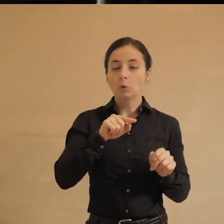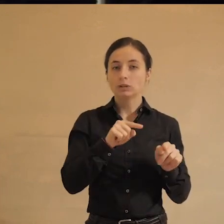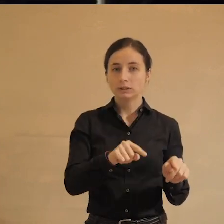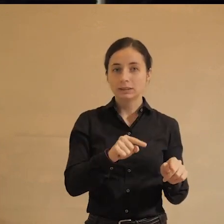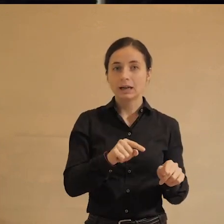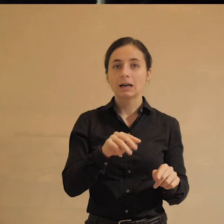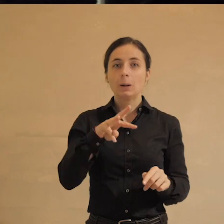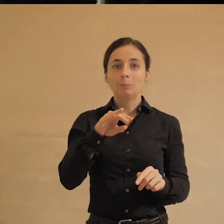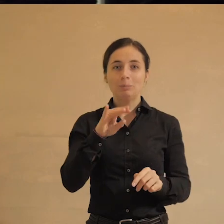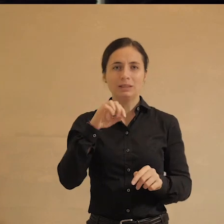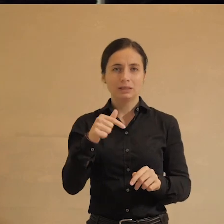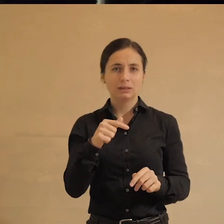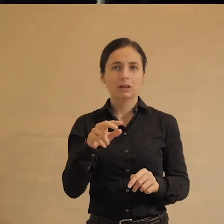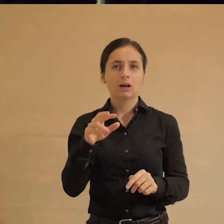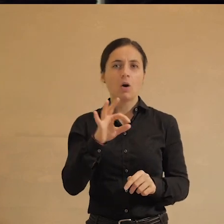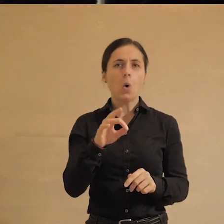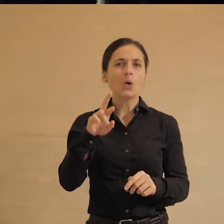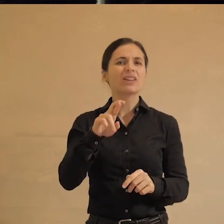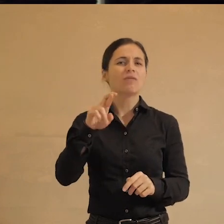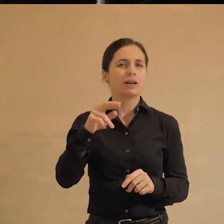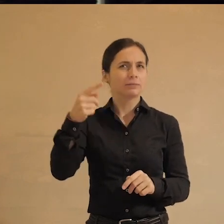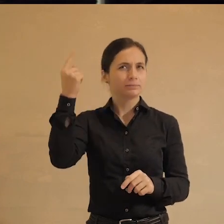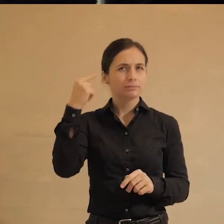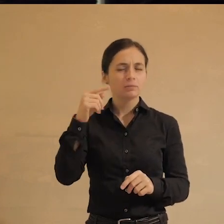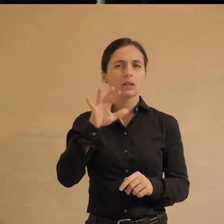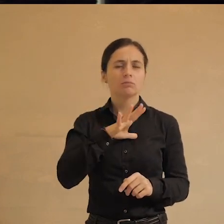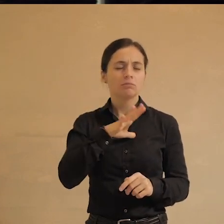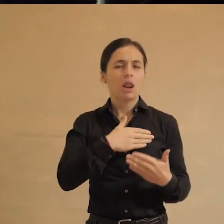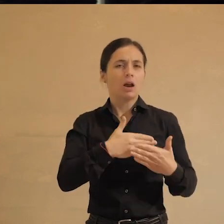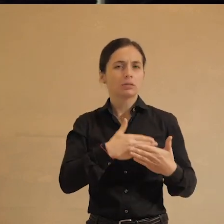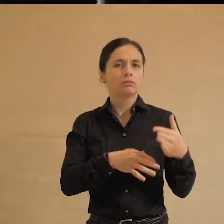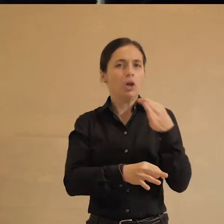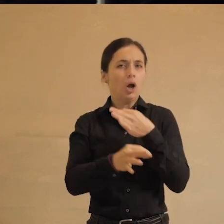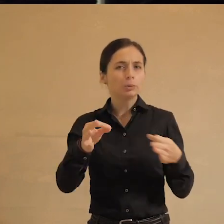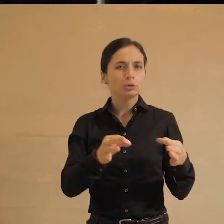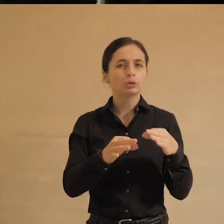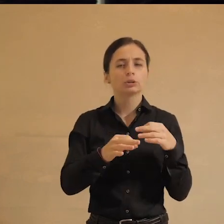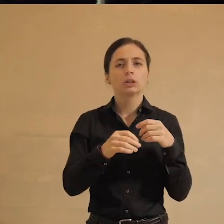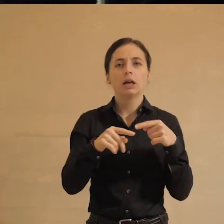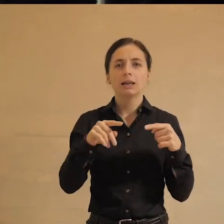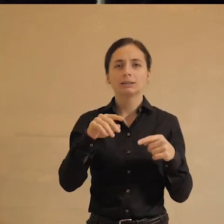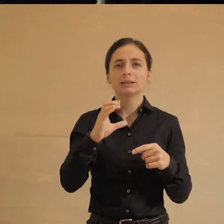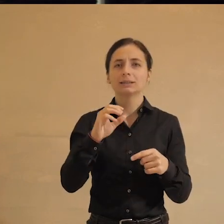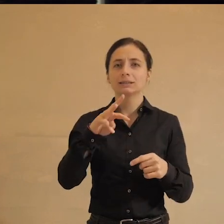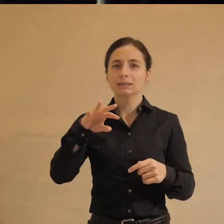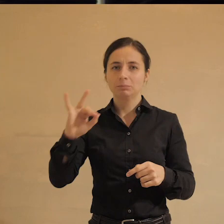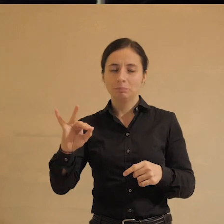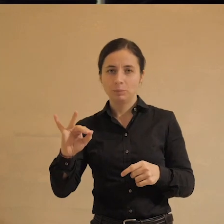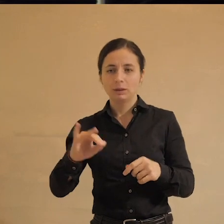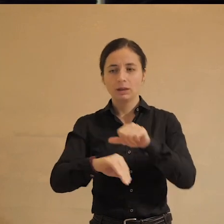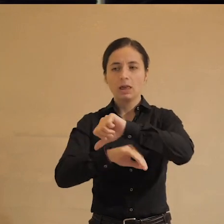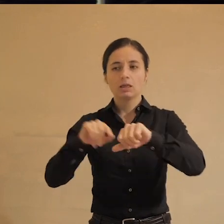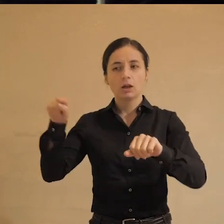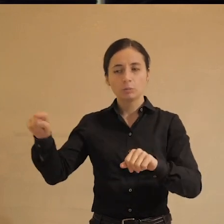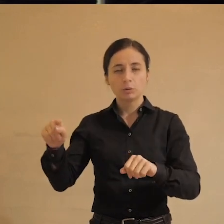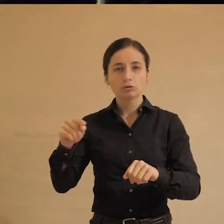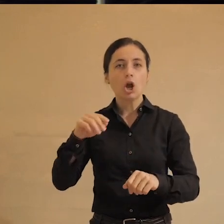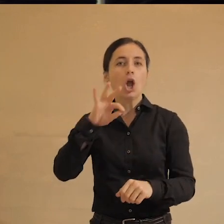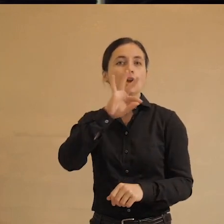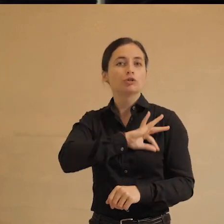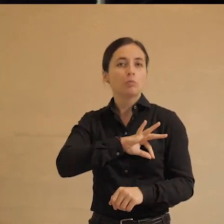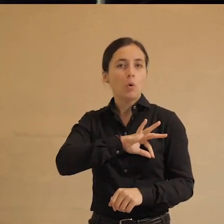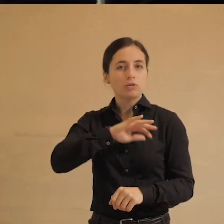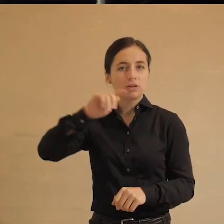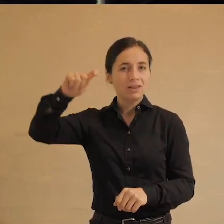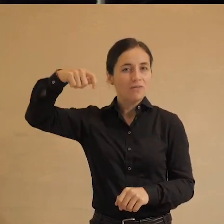митингов январских, о которых я вспоминала, пошли активные обсуждения в разных СМИ, в том числе зарубежных, использования видеокамер